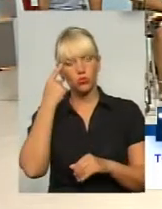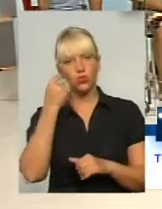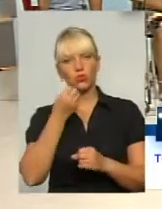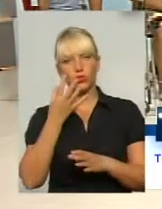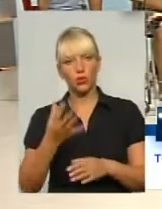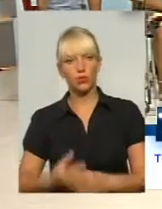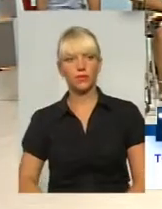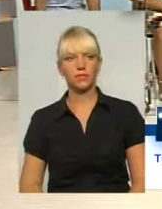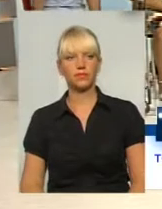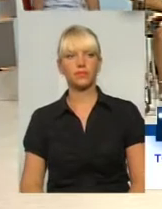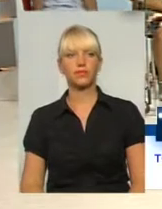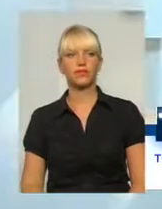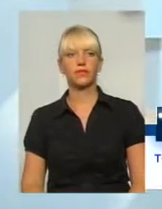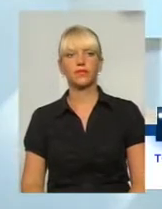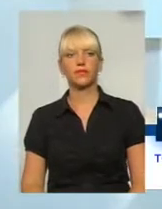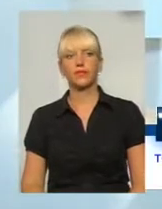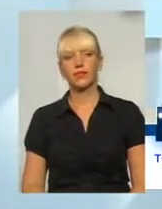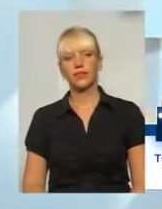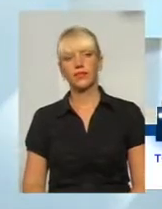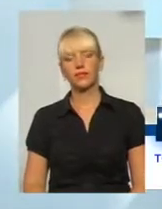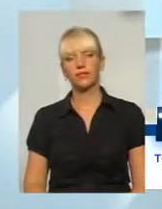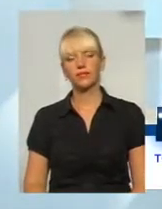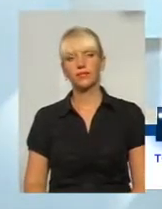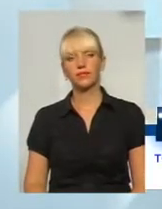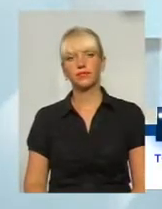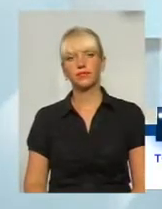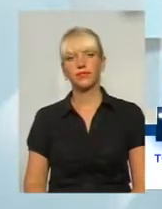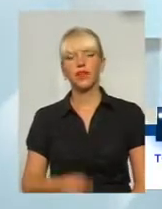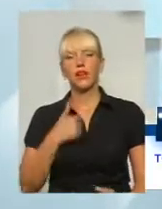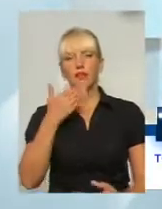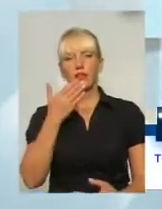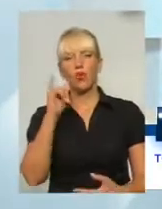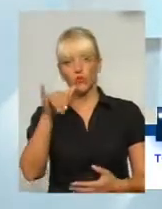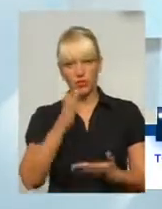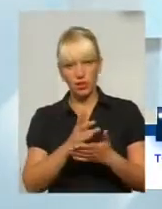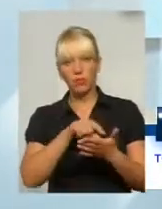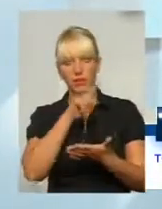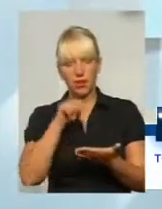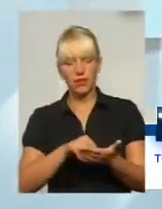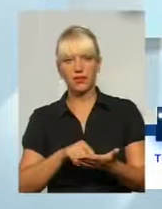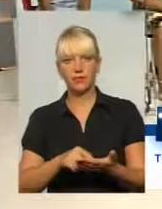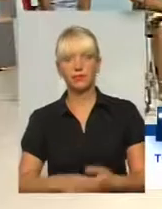Дякую за вашу думку. А є у вас питання до наших гостей? Є у вас питання до наших гостей?